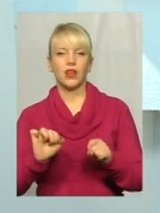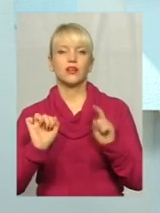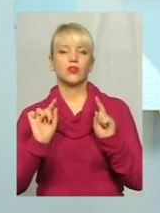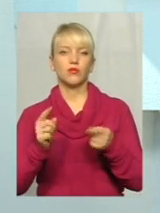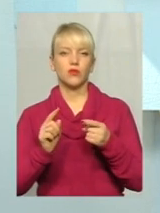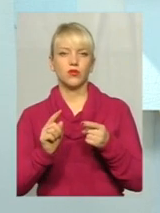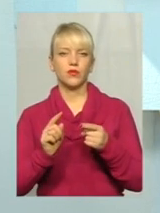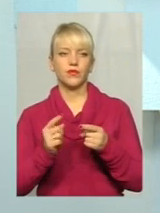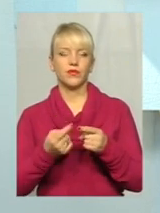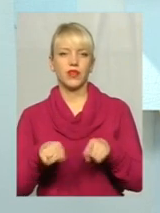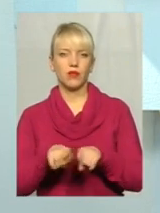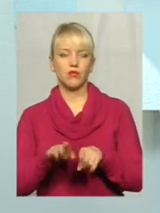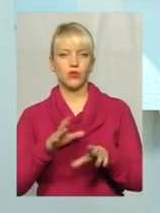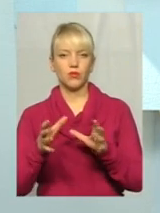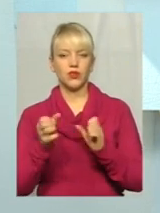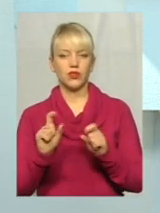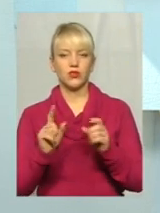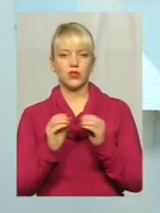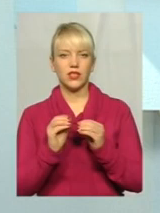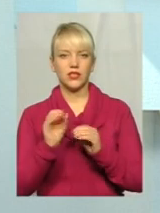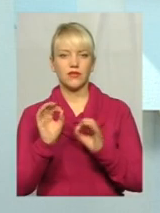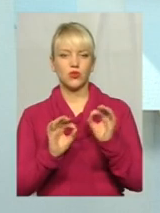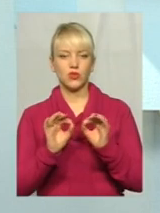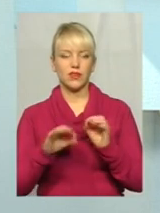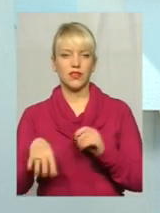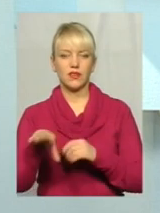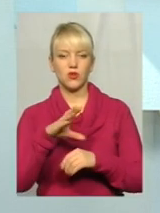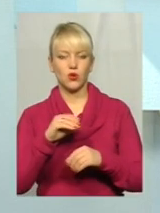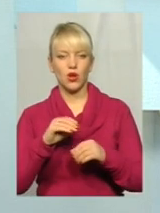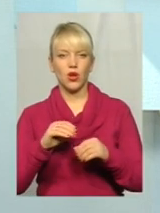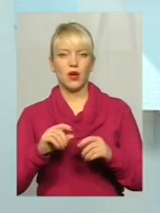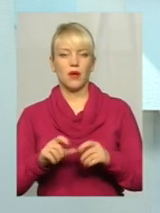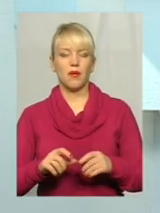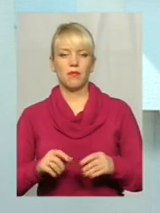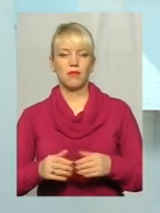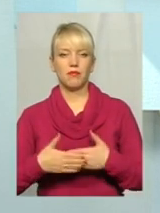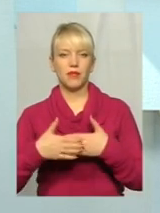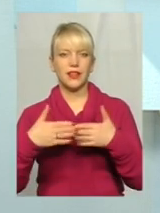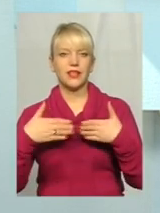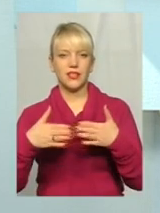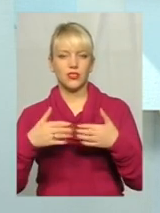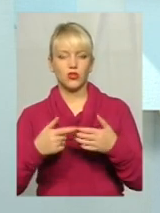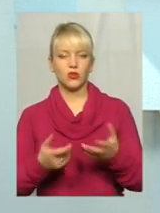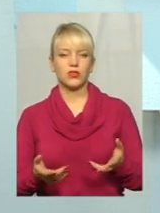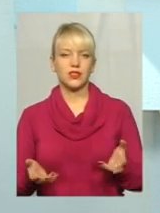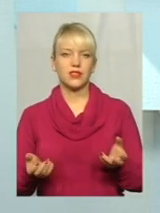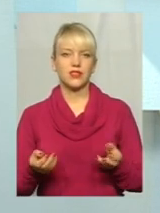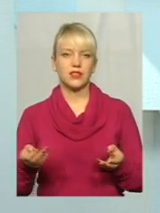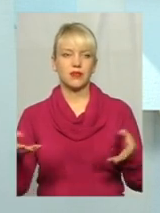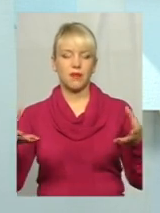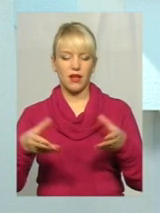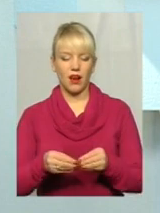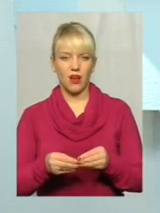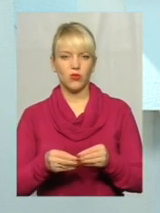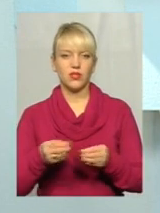саме тому і прийнято, що 10% мешканців зі всього під'їзду збираються, проплачують, і толь місто дає